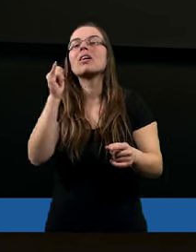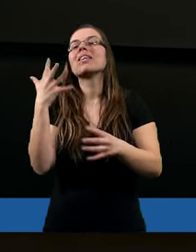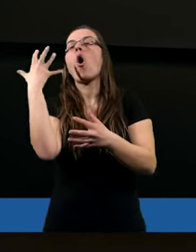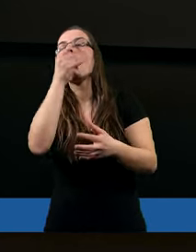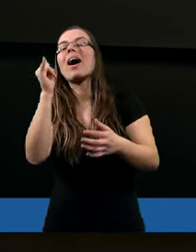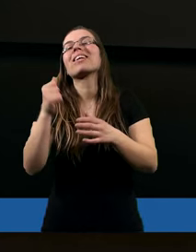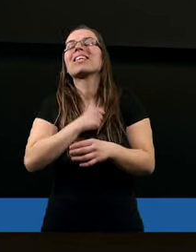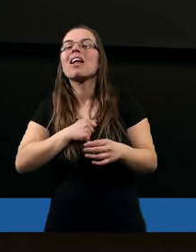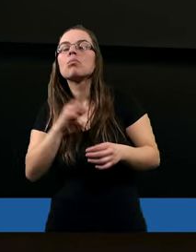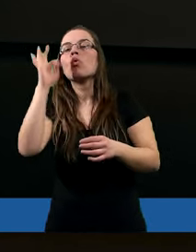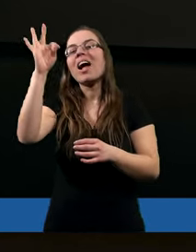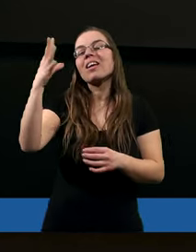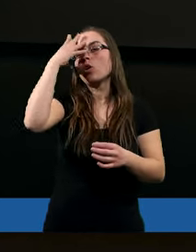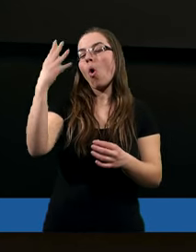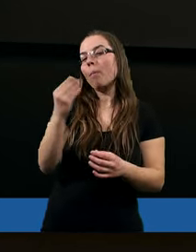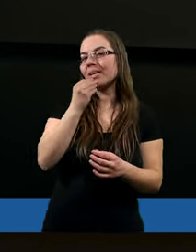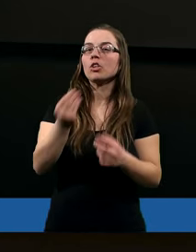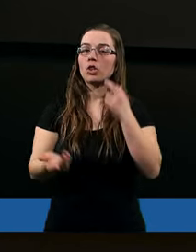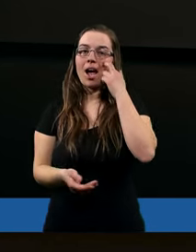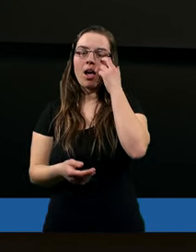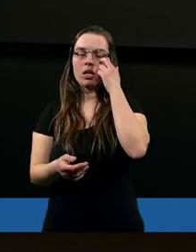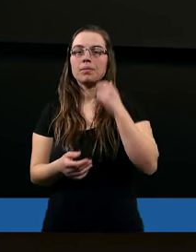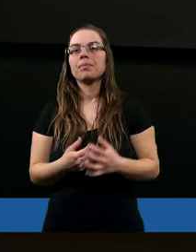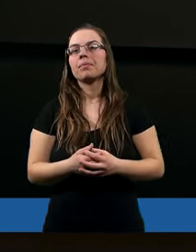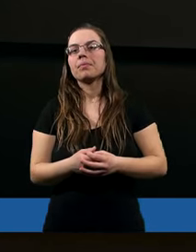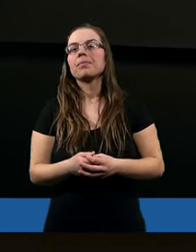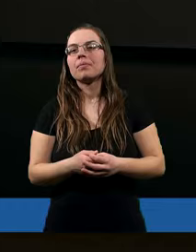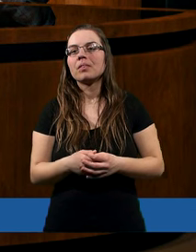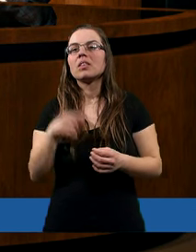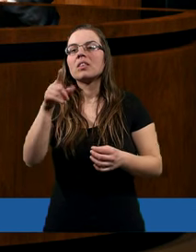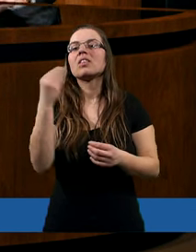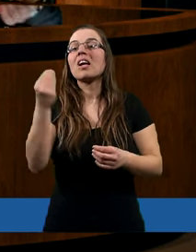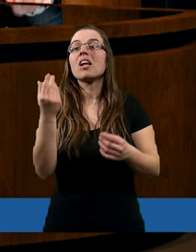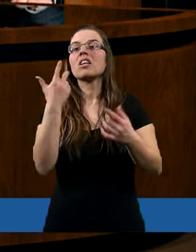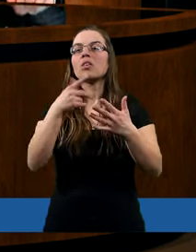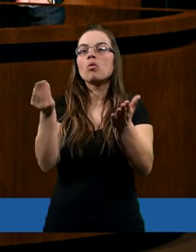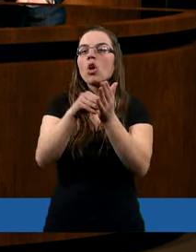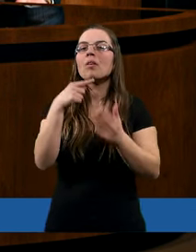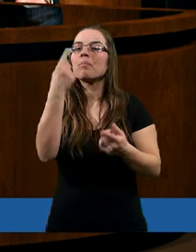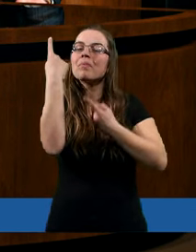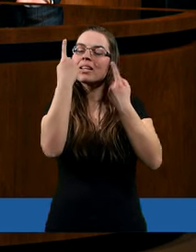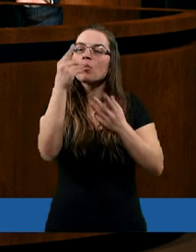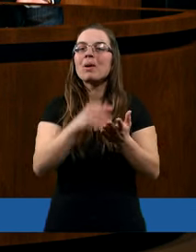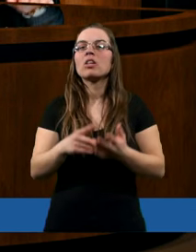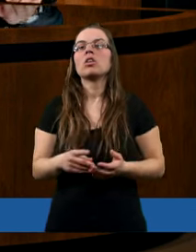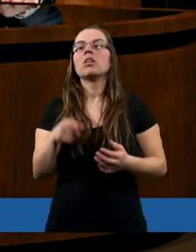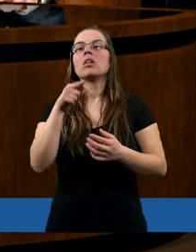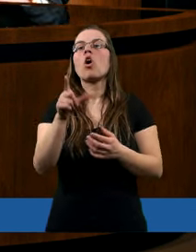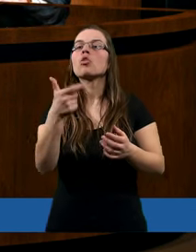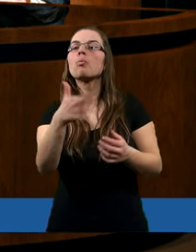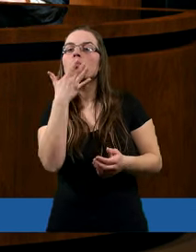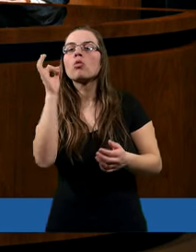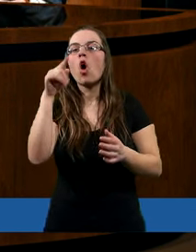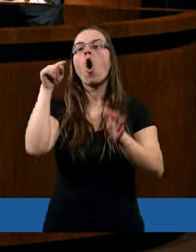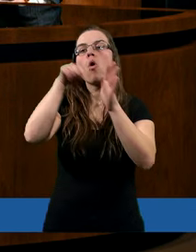wygląda, niż oni sobie już sobie ustawili, jak to wszystko powinno być. To jest istotne. Jeszcze dodając jedną krótką myśl, bo tutaj